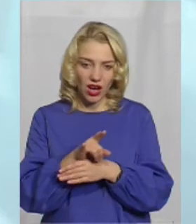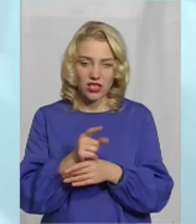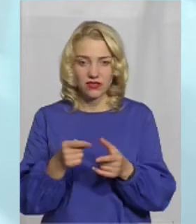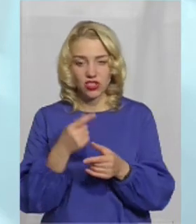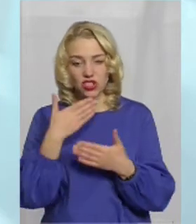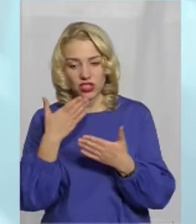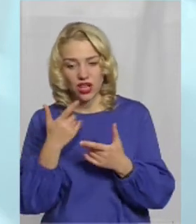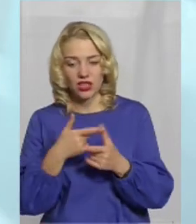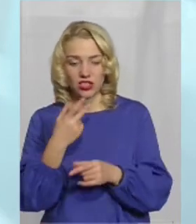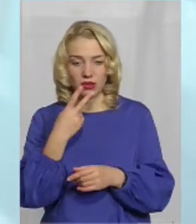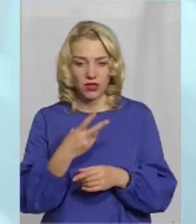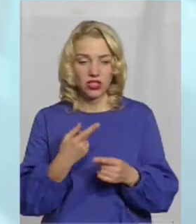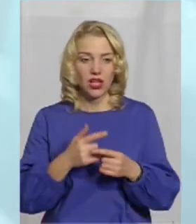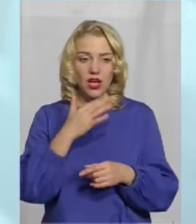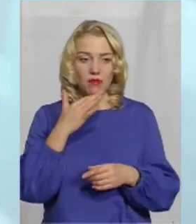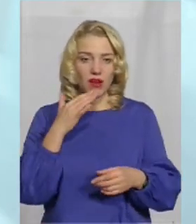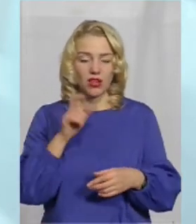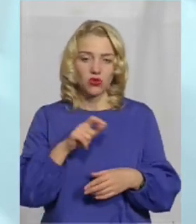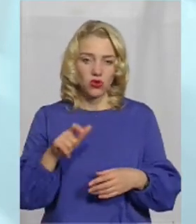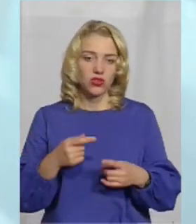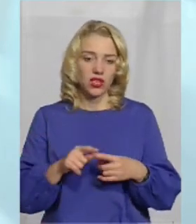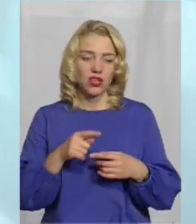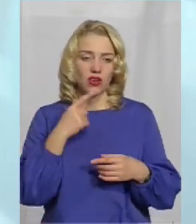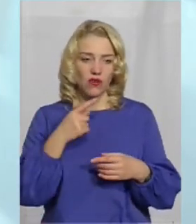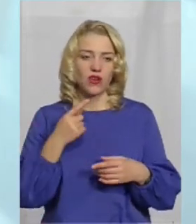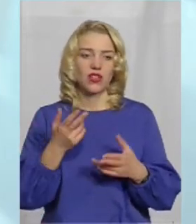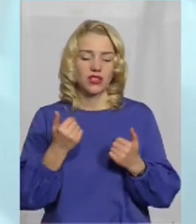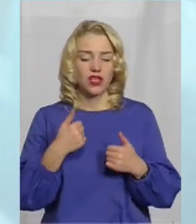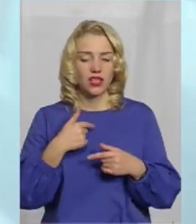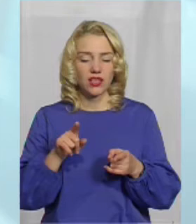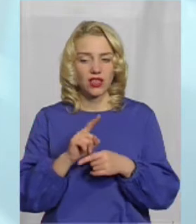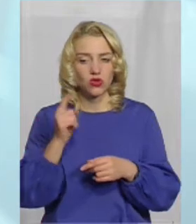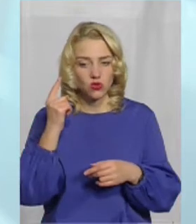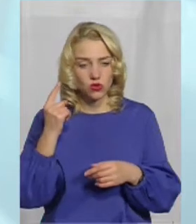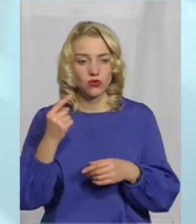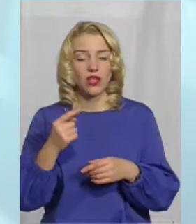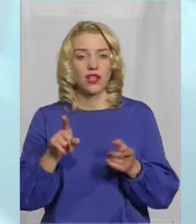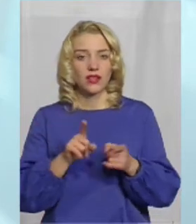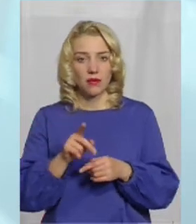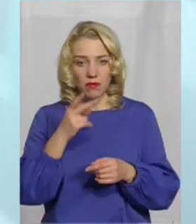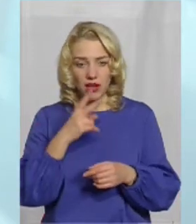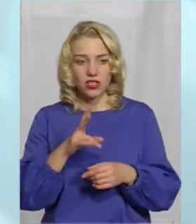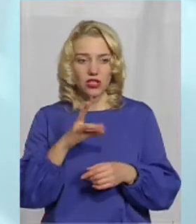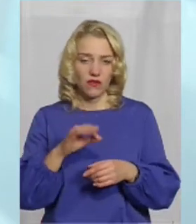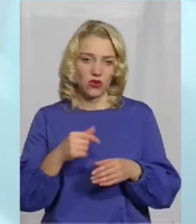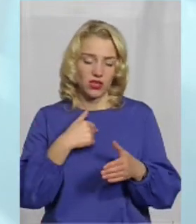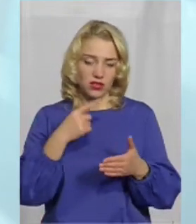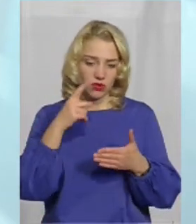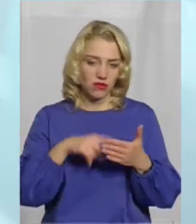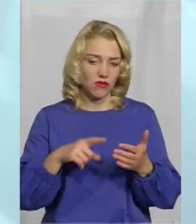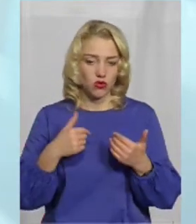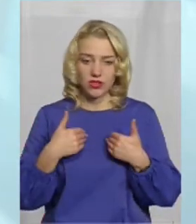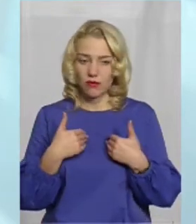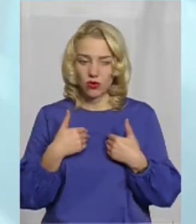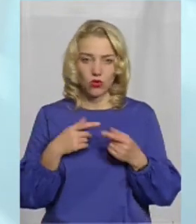багато людей, напевне, відсотки 80 відповідали, так, я про таке чув, читав, бачив, але сподівався, що зі мною такого не